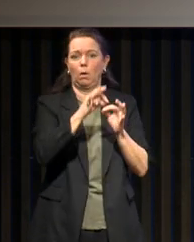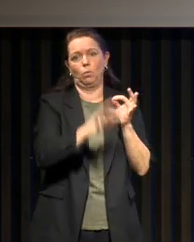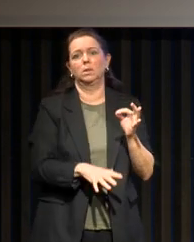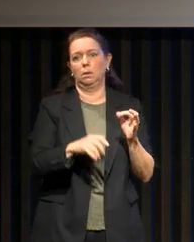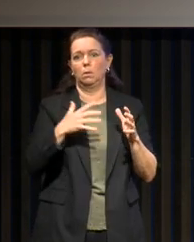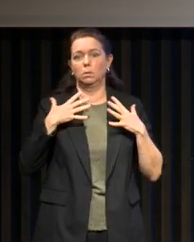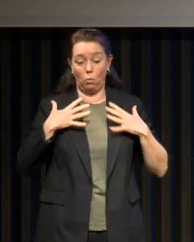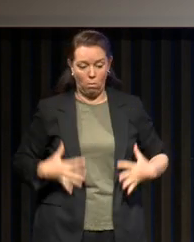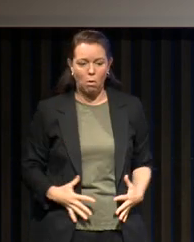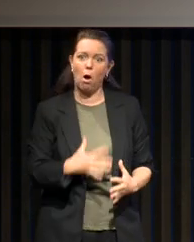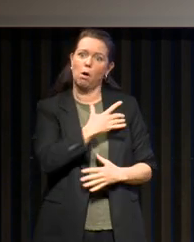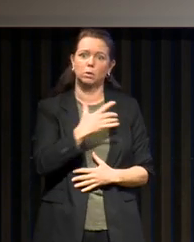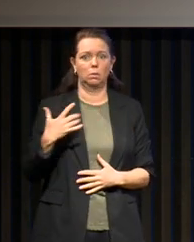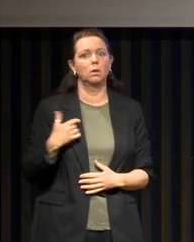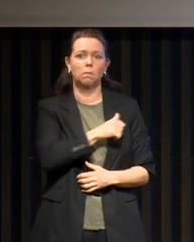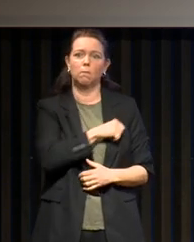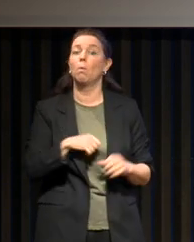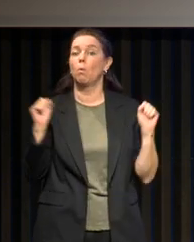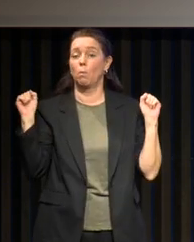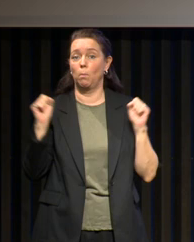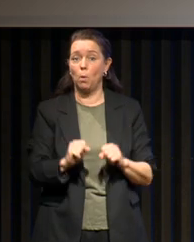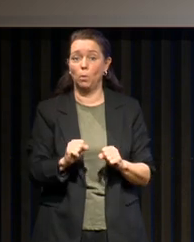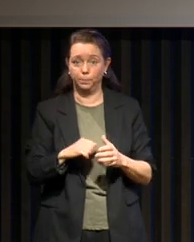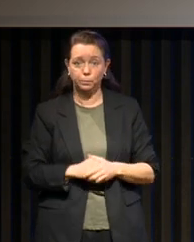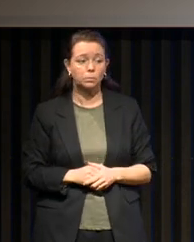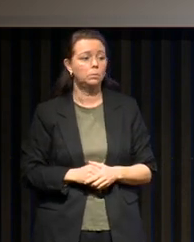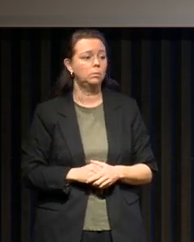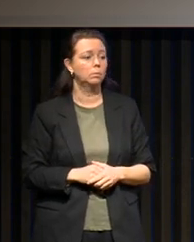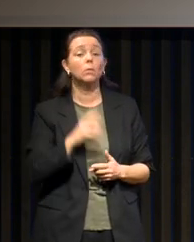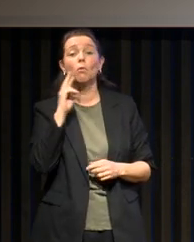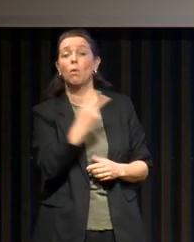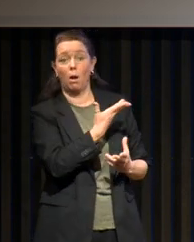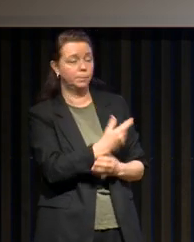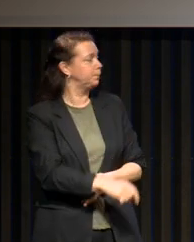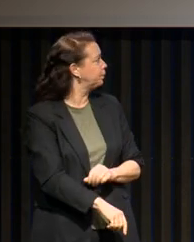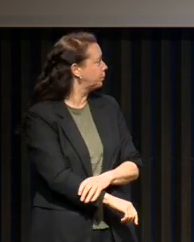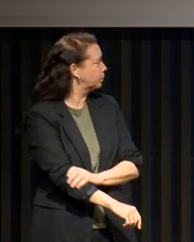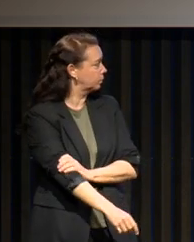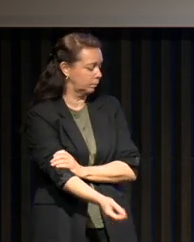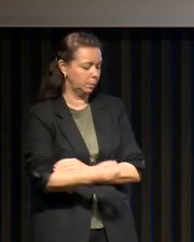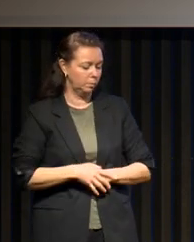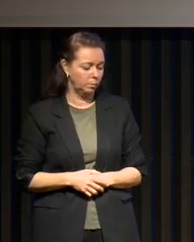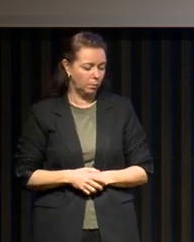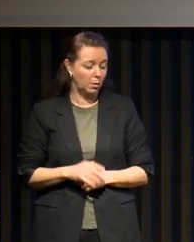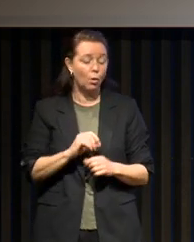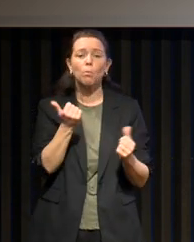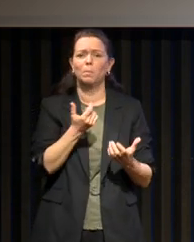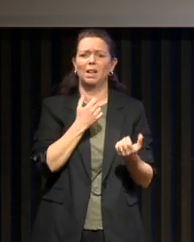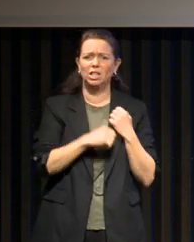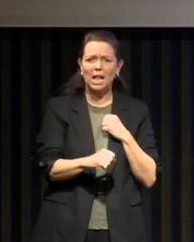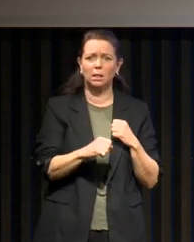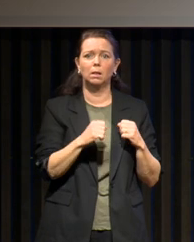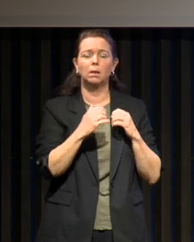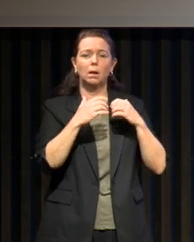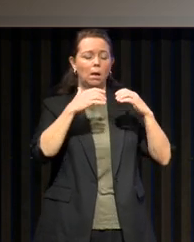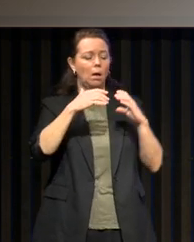la santé du sommeil. Vous voyez là, dans l'illustration, premier signe de gêne, ça se réduit un peu, ça se réduit encore